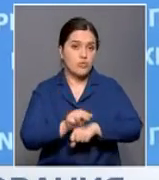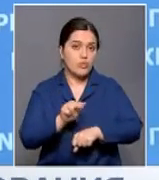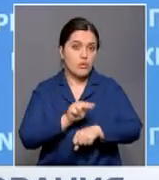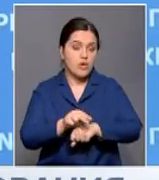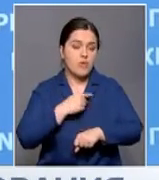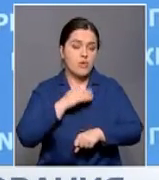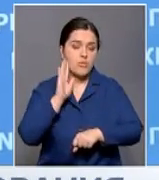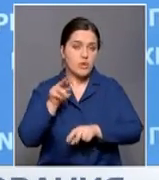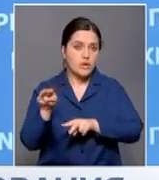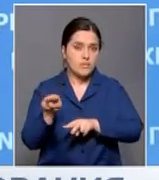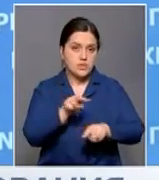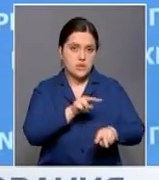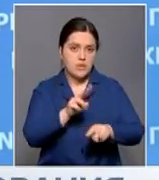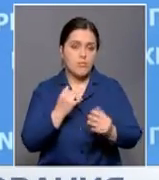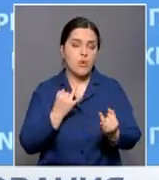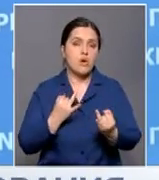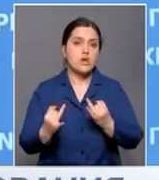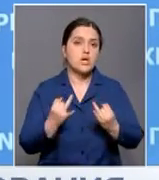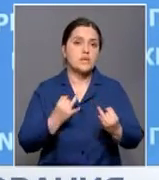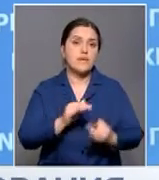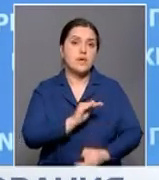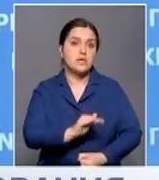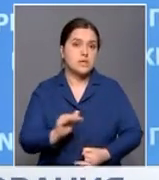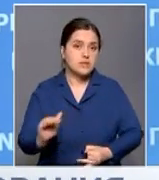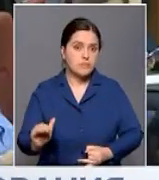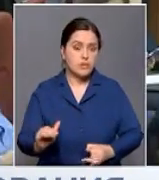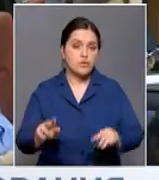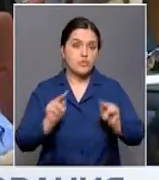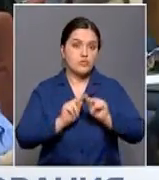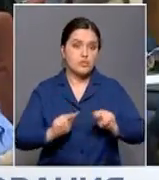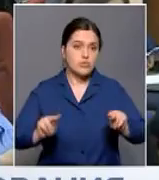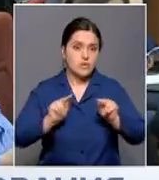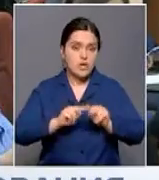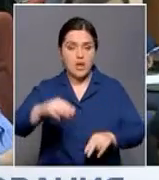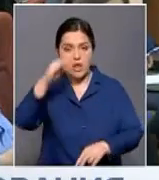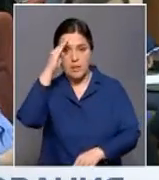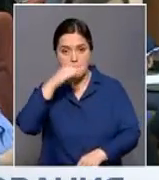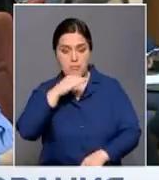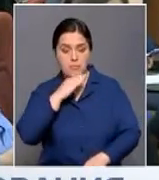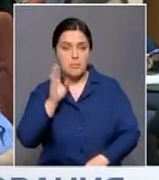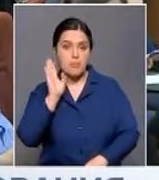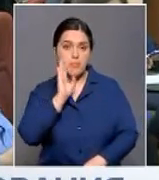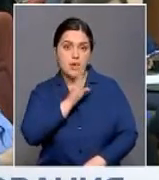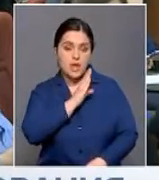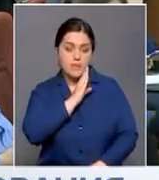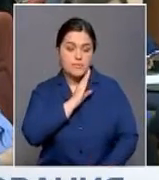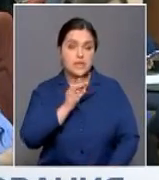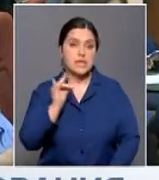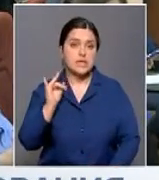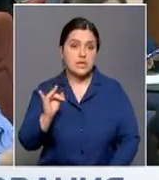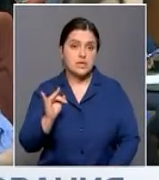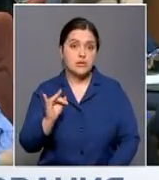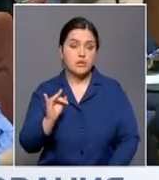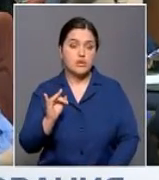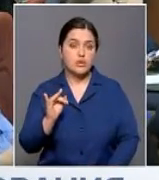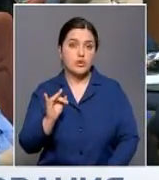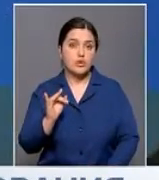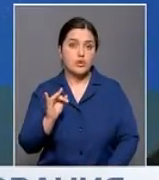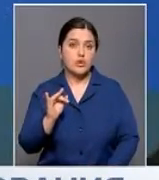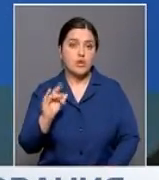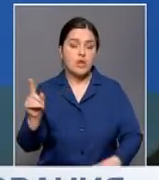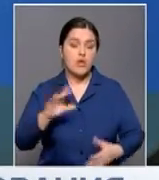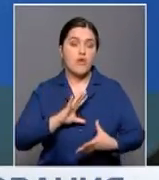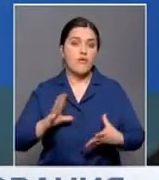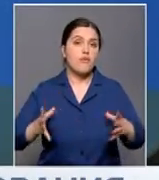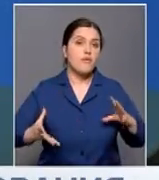следить, разговаривать с детьми, с учителями, с родителями. И вынесем весь этот